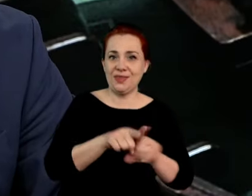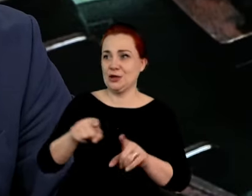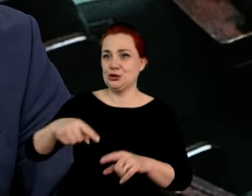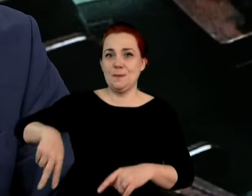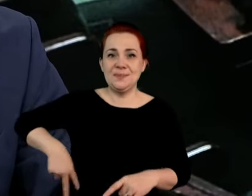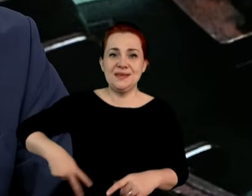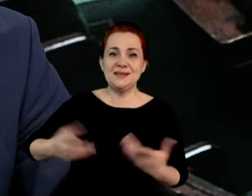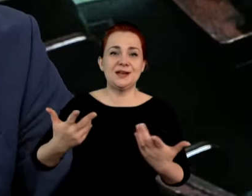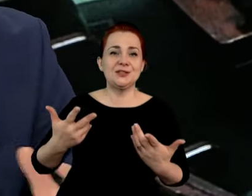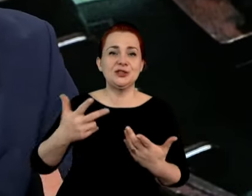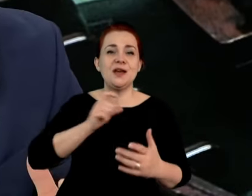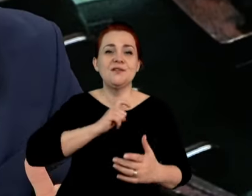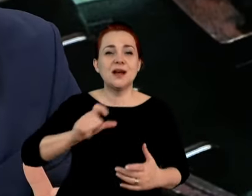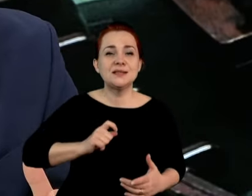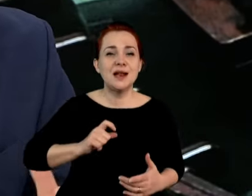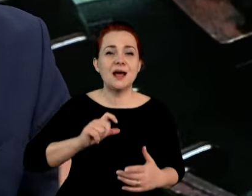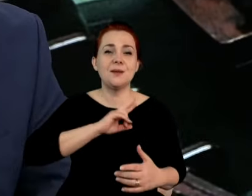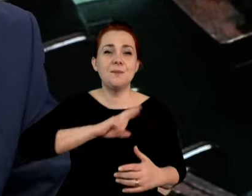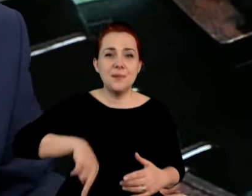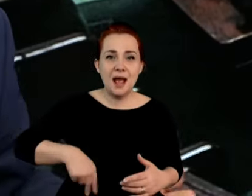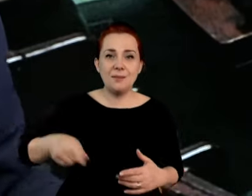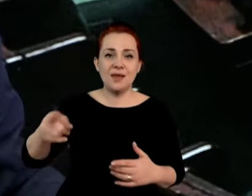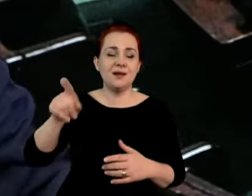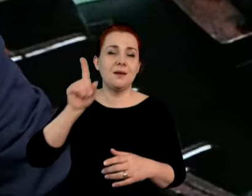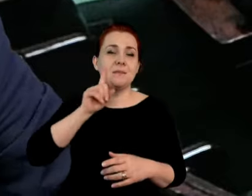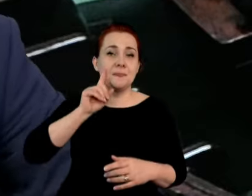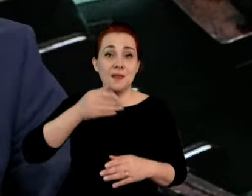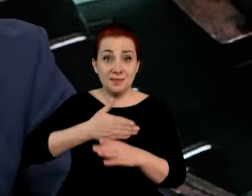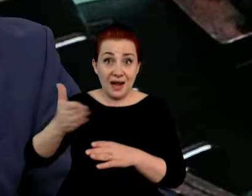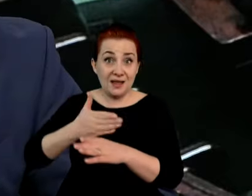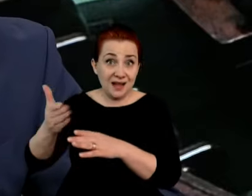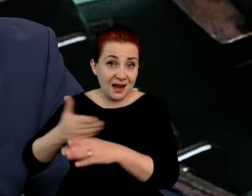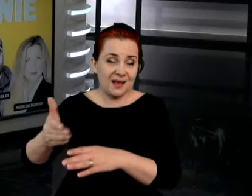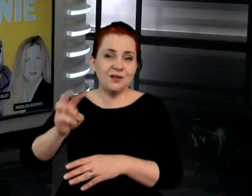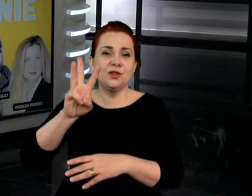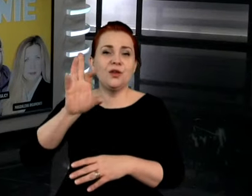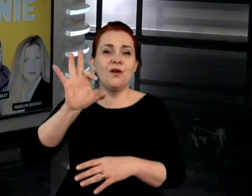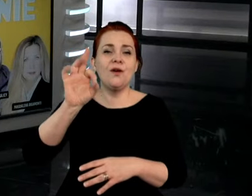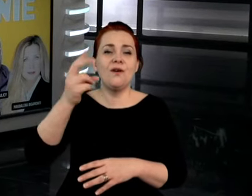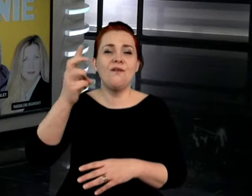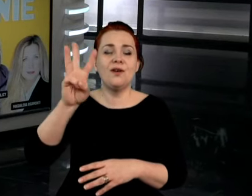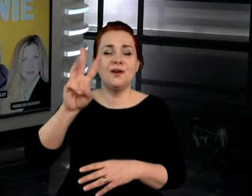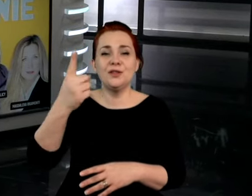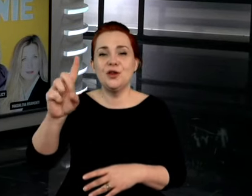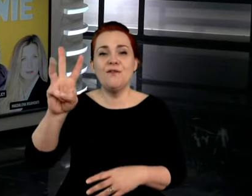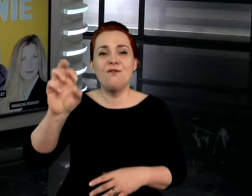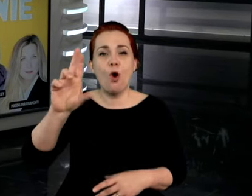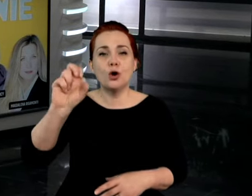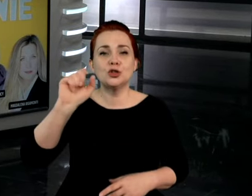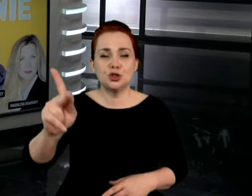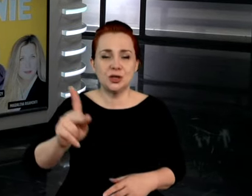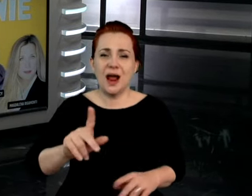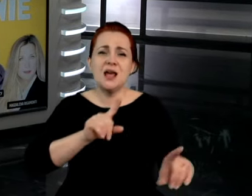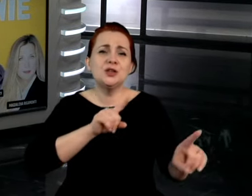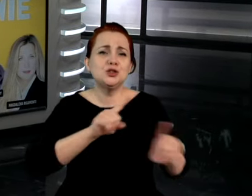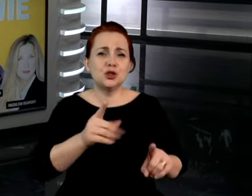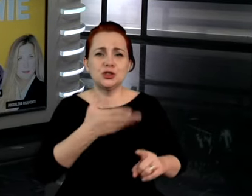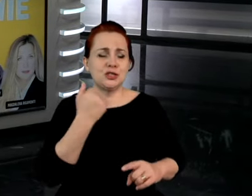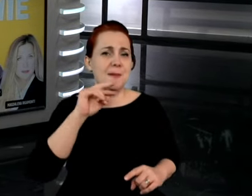kancelarii premiera Michałowi Dworczykowi wciąż jest ministrem, mimo że zrezygnował z bycia się w kancelarii redaktorze, w jakim sensie nie spada włos? Jeżeli